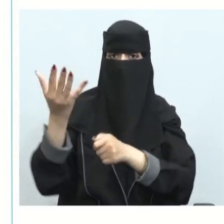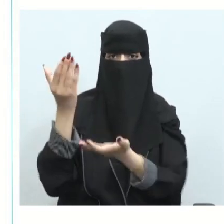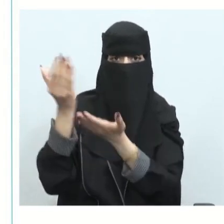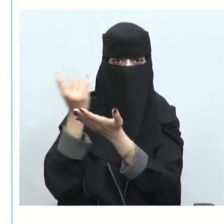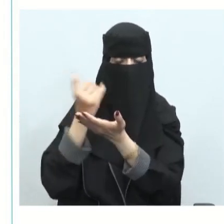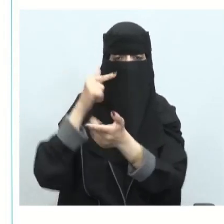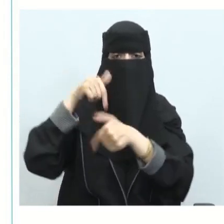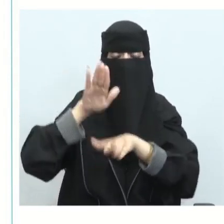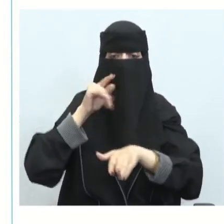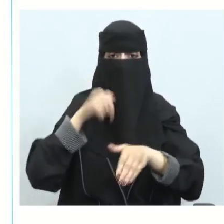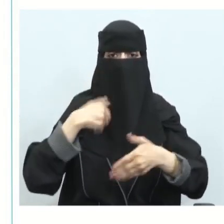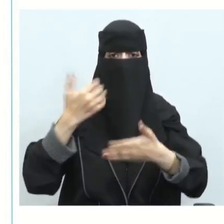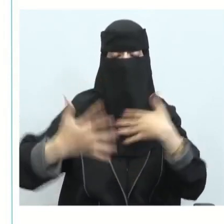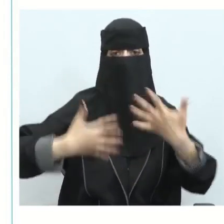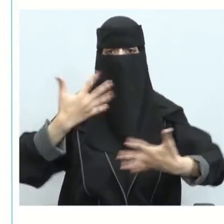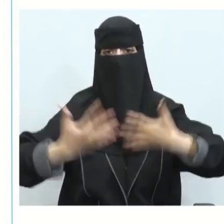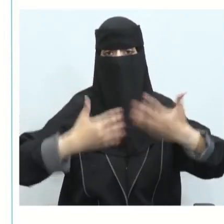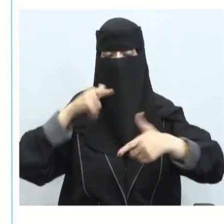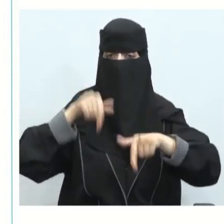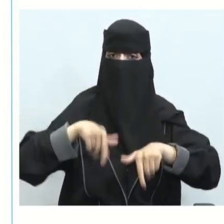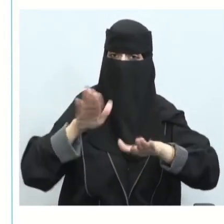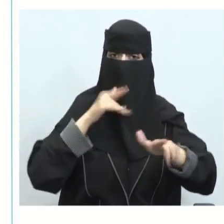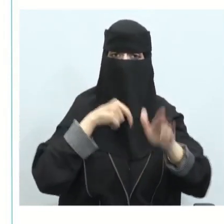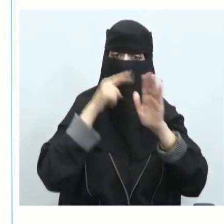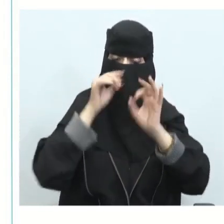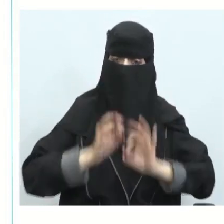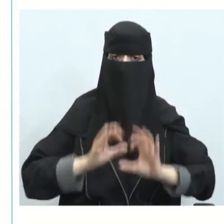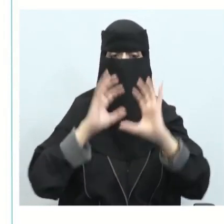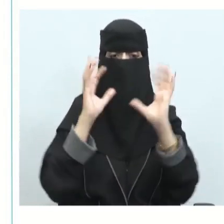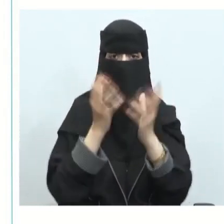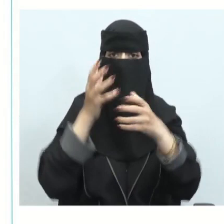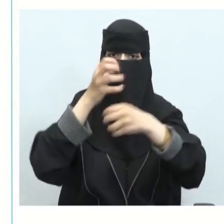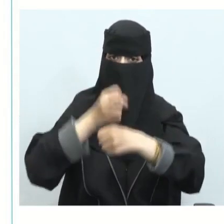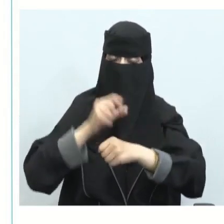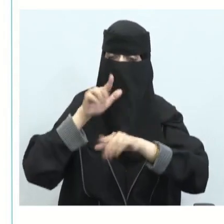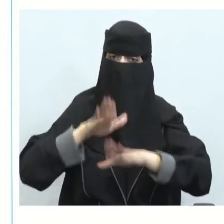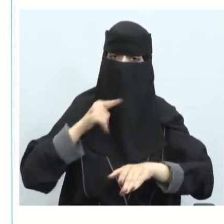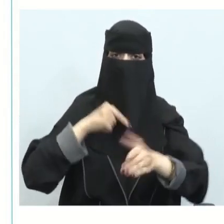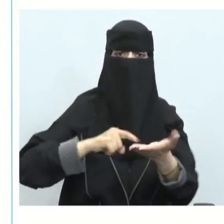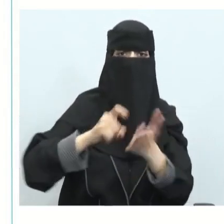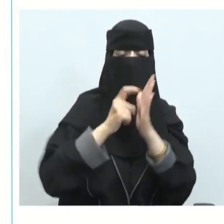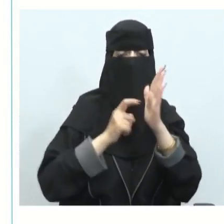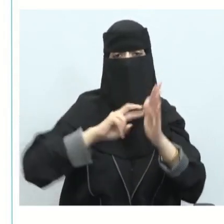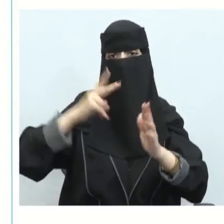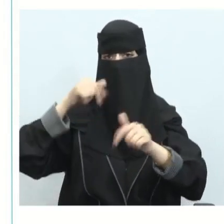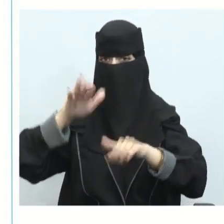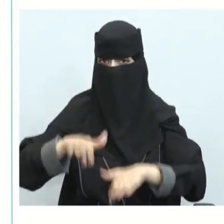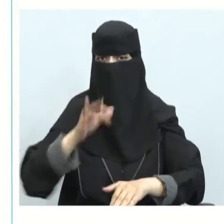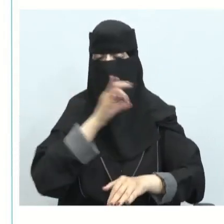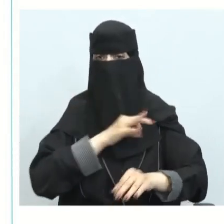تحافظ هذه الفعالية على هذه الطبيعة والعناصر المحيطة بها ويكون هناك فائدة أيضا من الفعالية